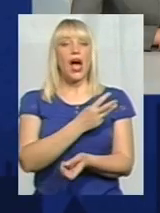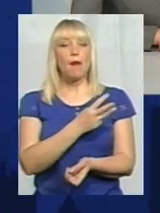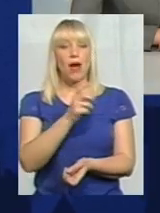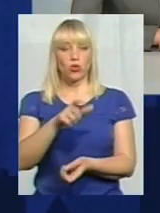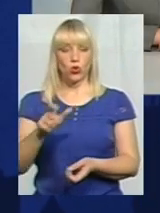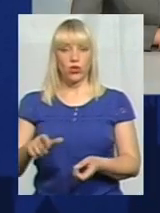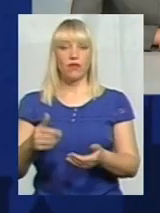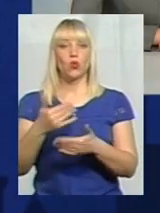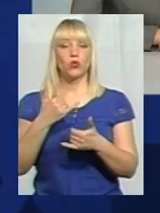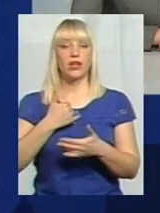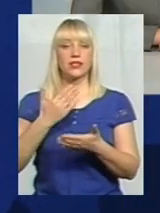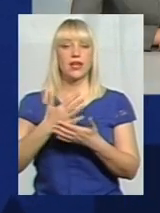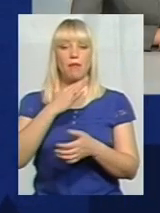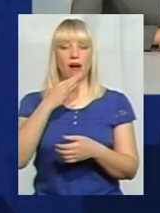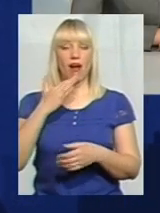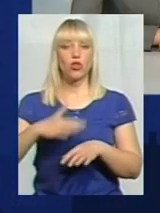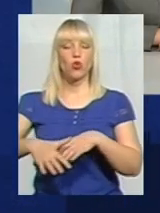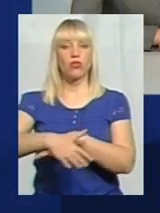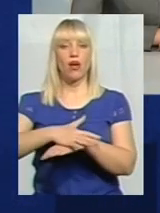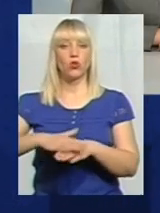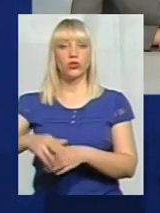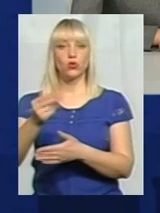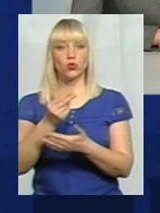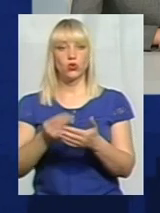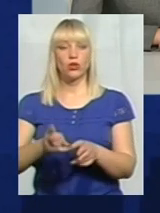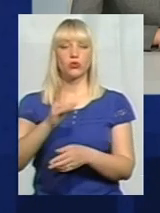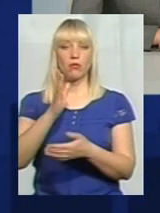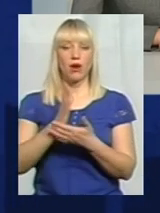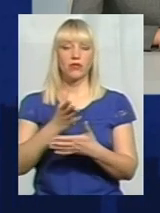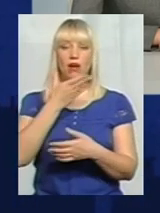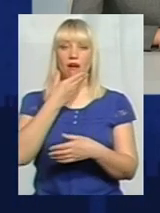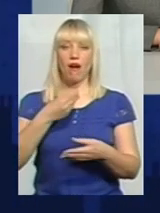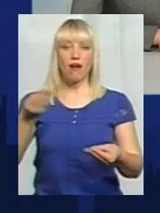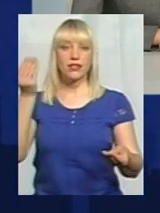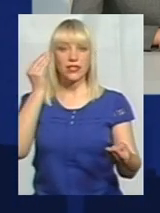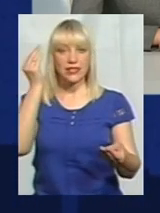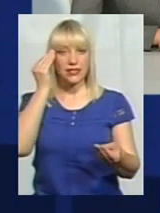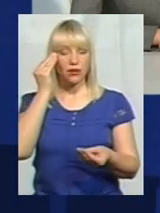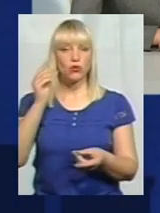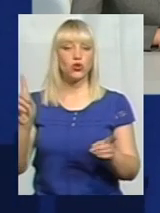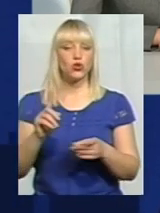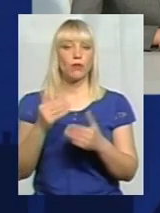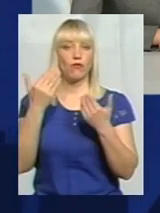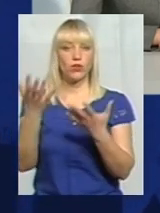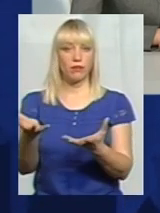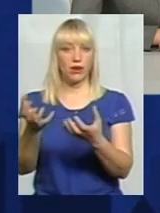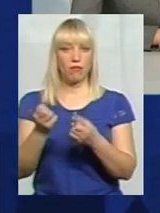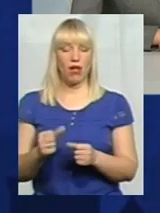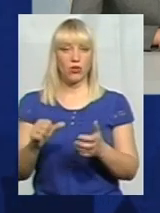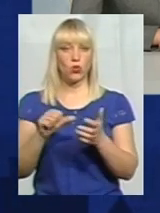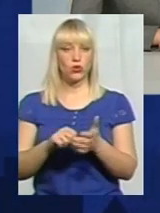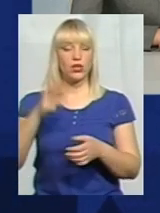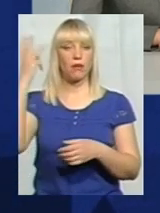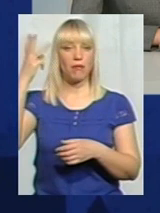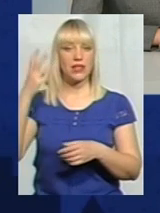у нас є дуже багато народних художників, які мають хороші роботи, здібності для того, щоб вони приймали участь і в Хмельницькому центрі